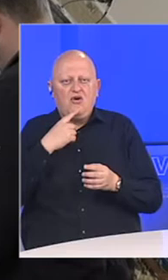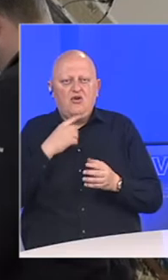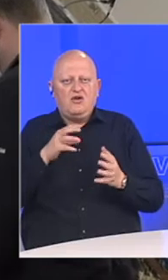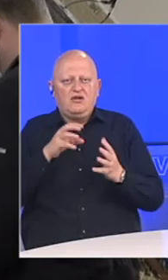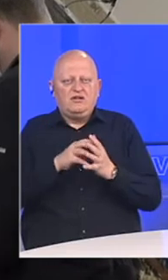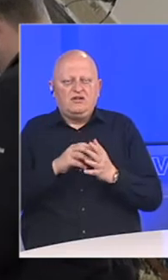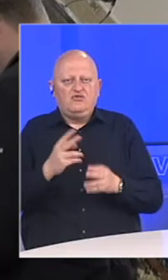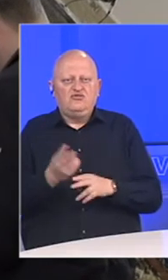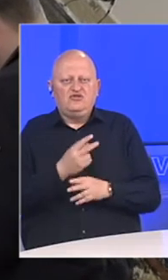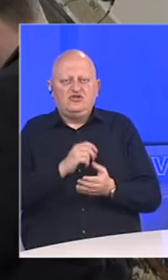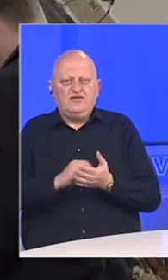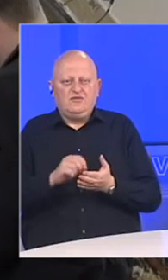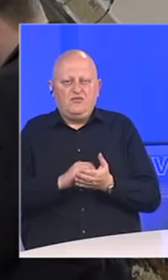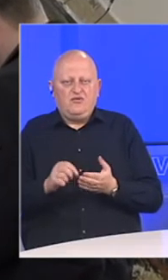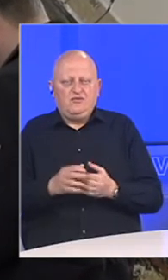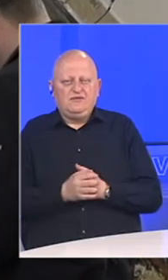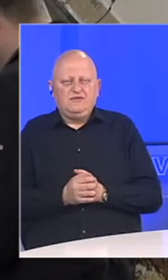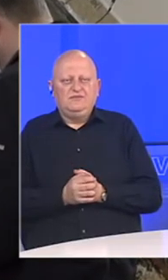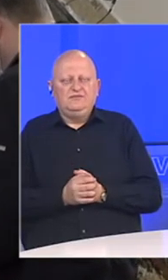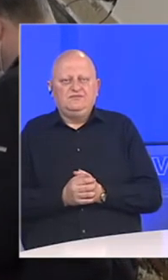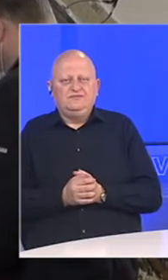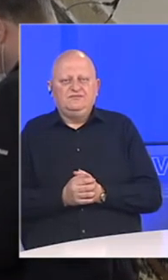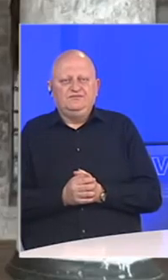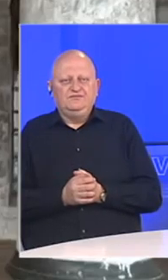a koje tretiraju državni propisi.